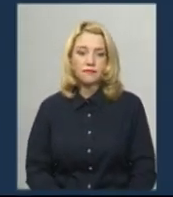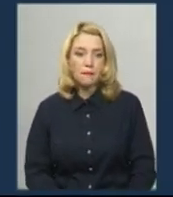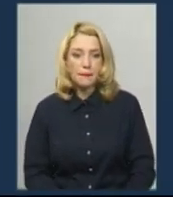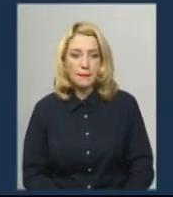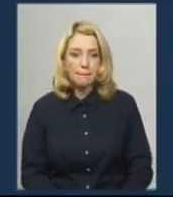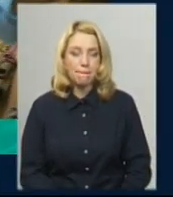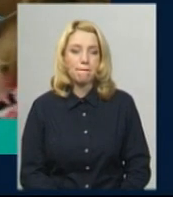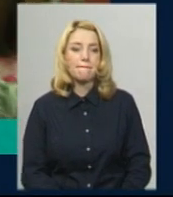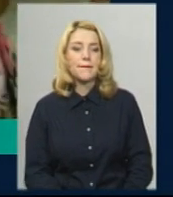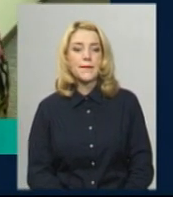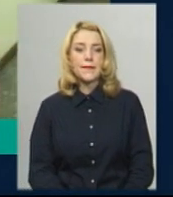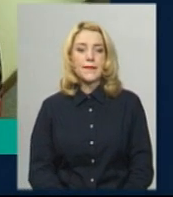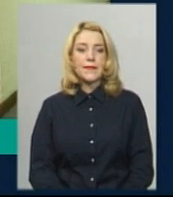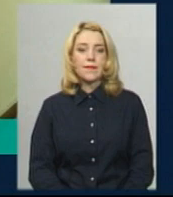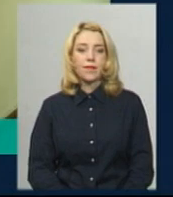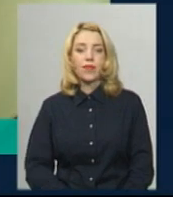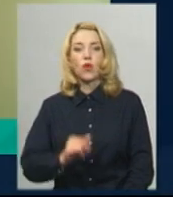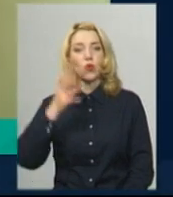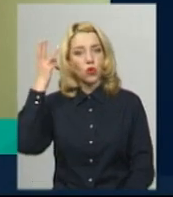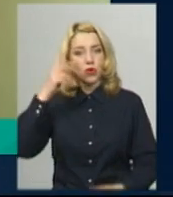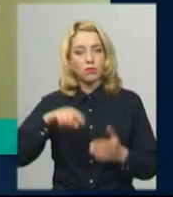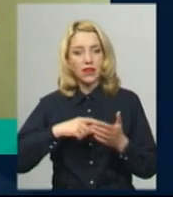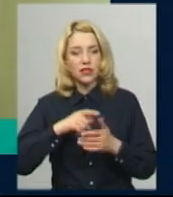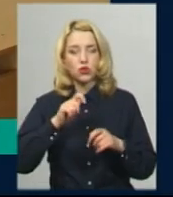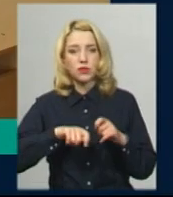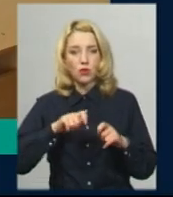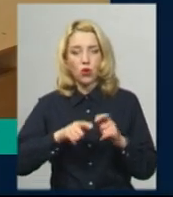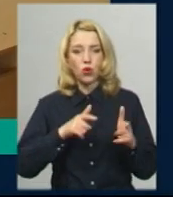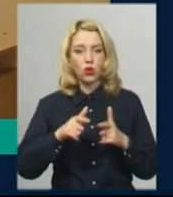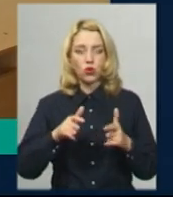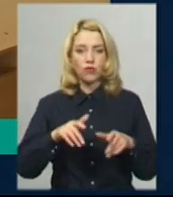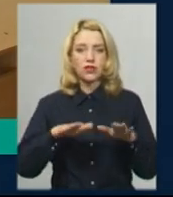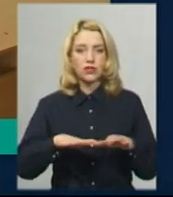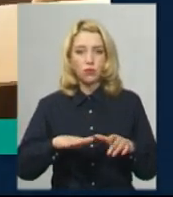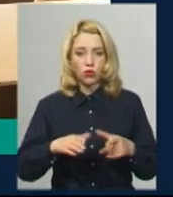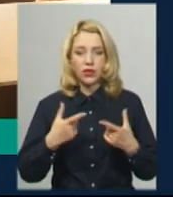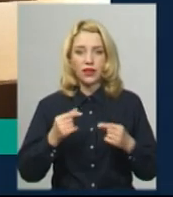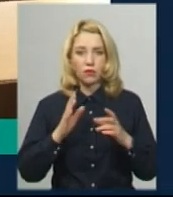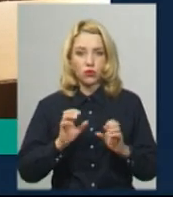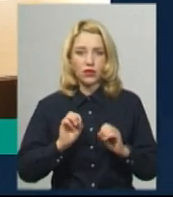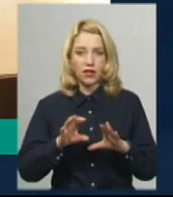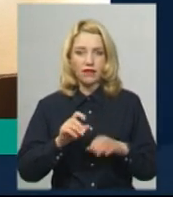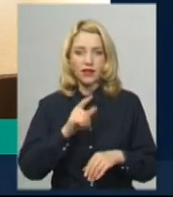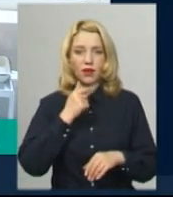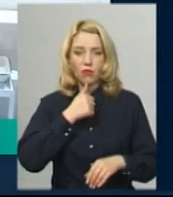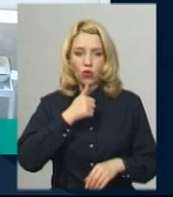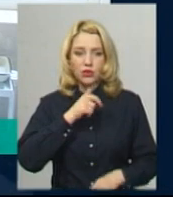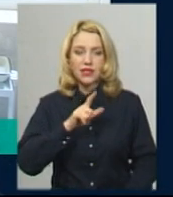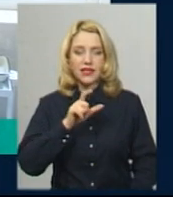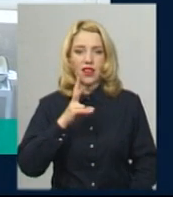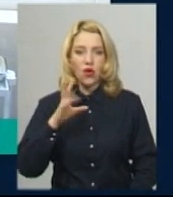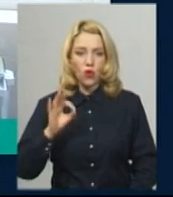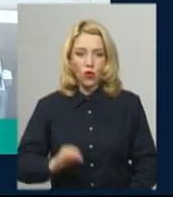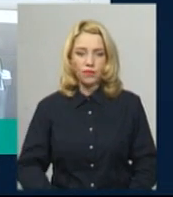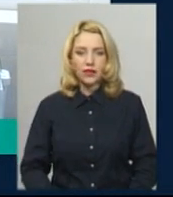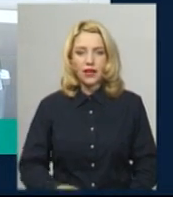Музика У Хмельницькому інспектували готовність пунктів, де складатимуть пробне ЗНО, які й вимоги до проведення. Рентген